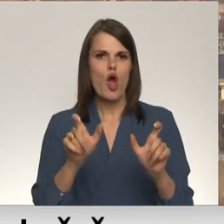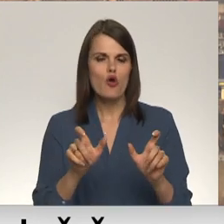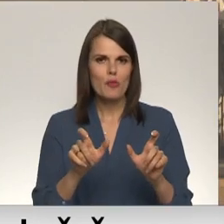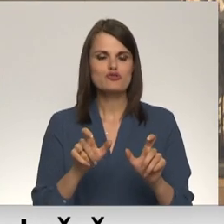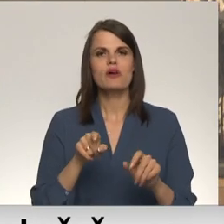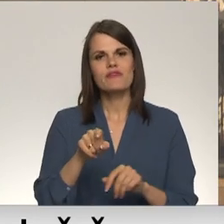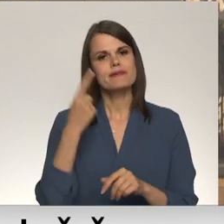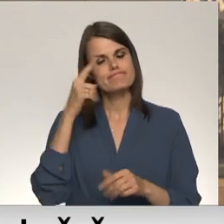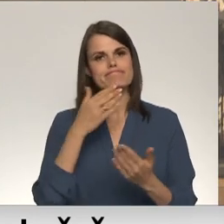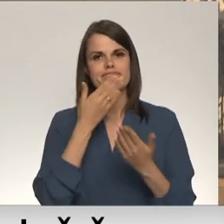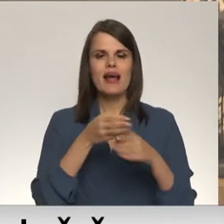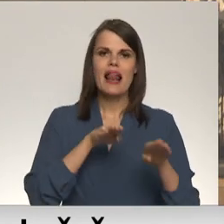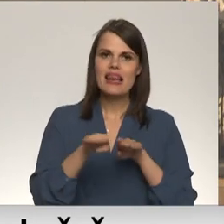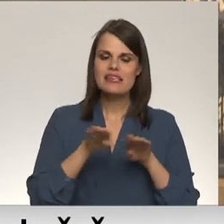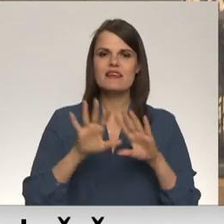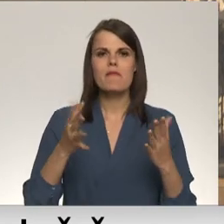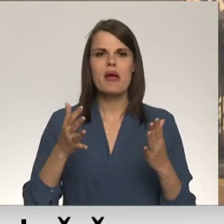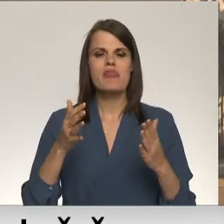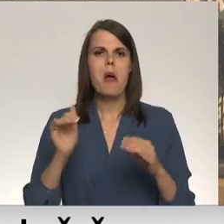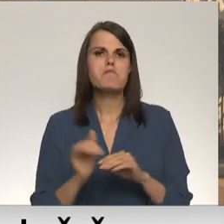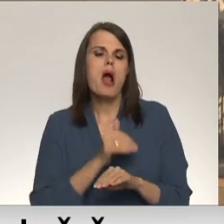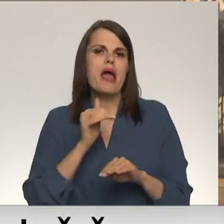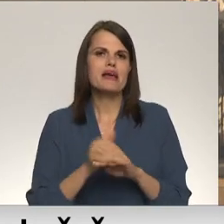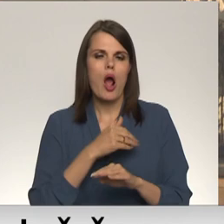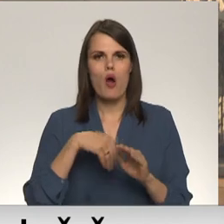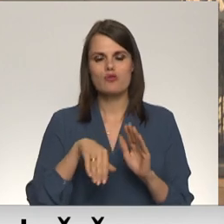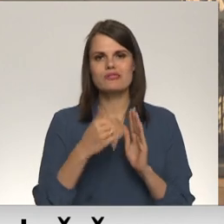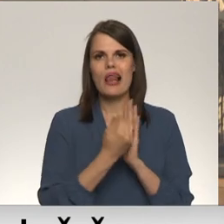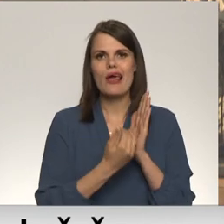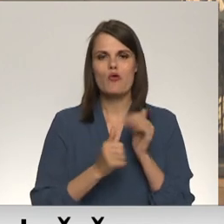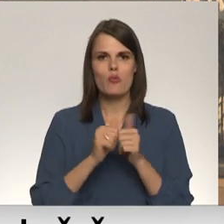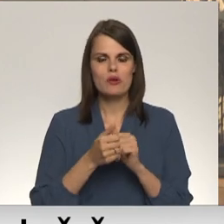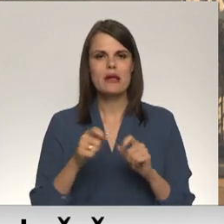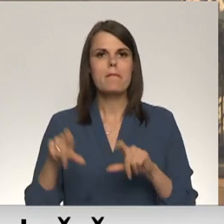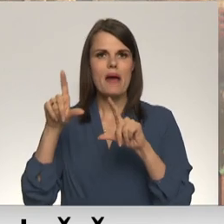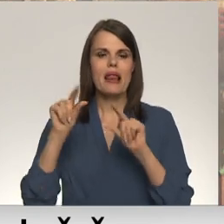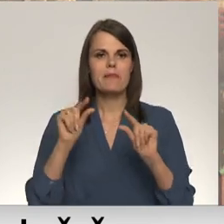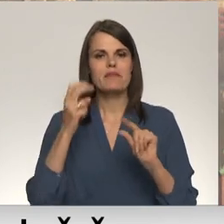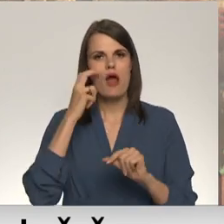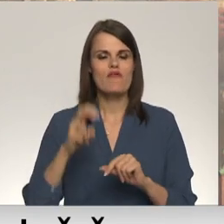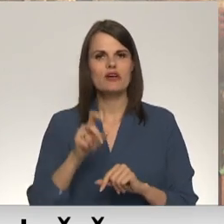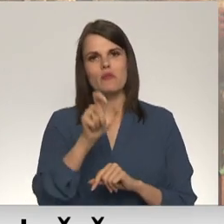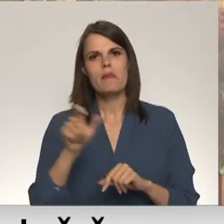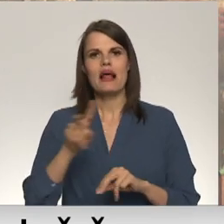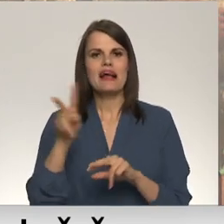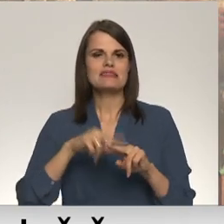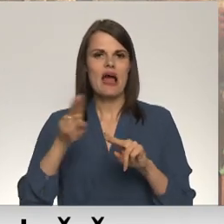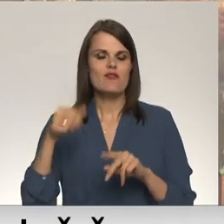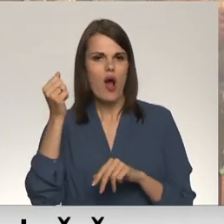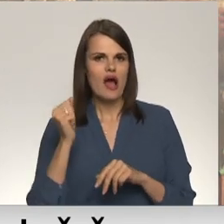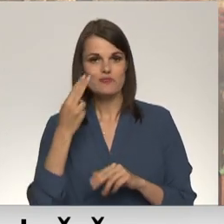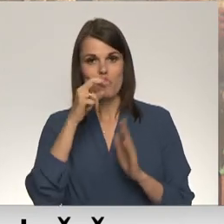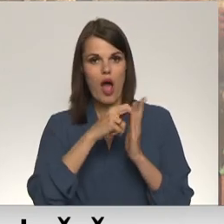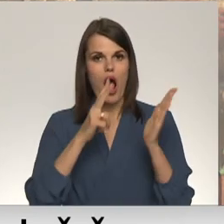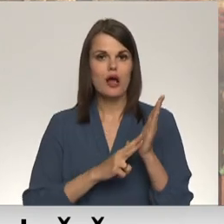līdzīgus, bet maigākus likuma grozījums kā konservatīvie. To skaitu palielināt minimālo vecuma personām, kas drīkst spēlēt azarspēles no